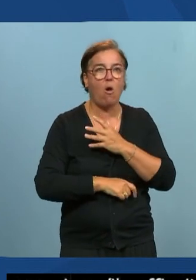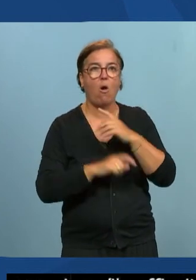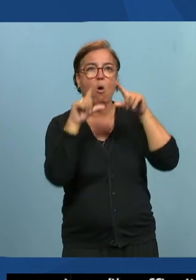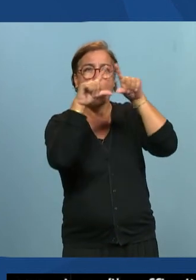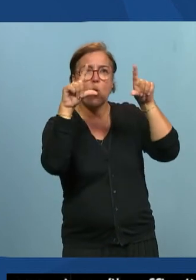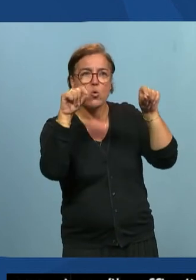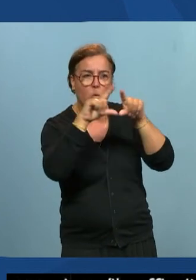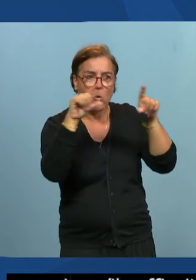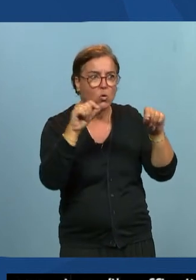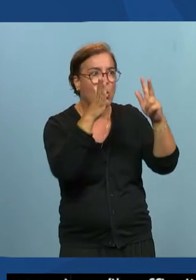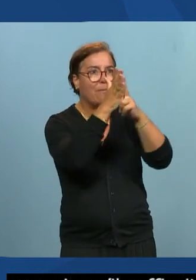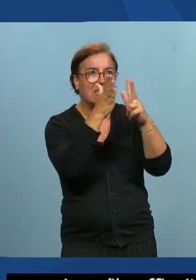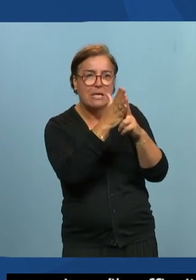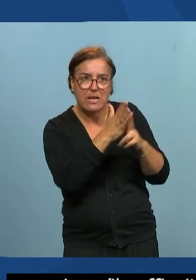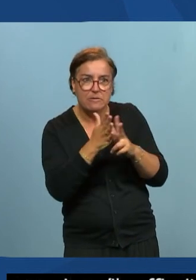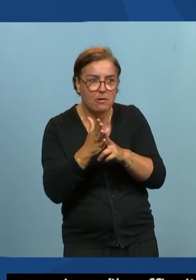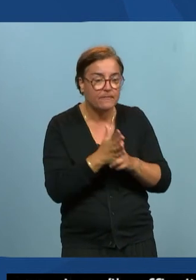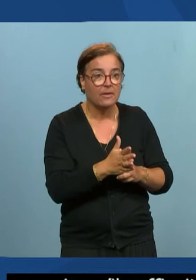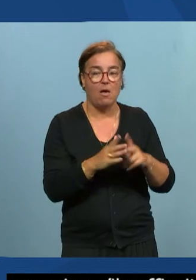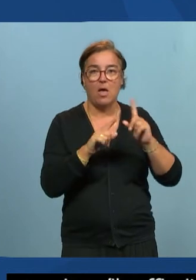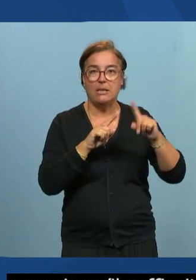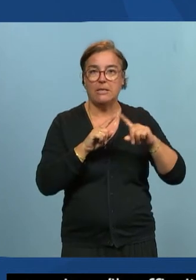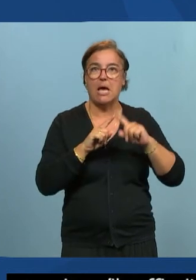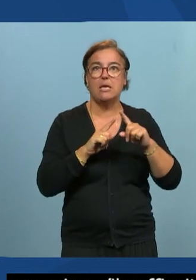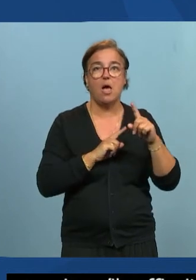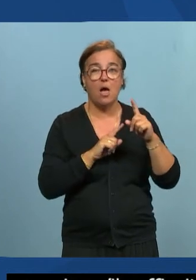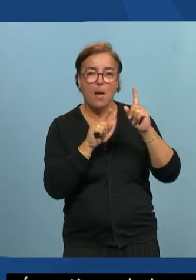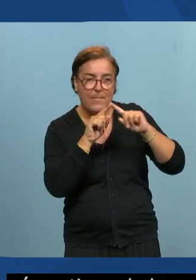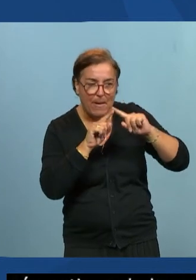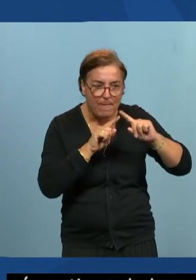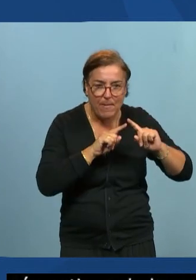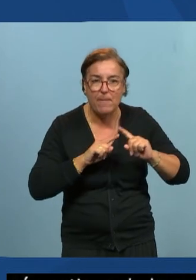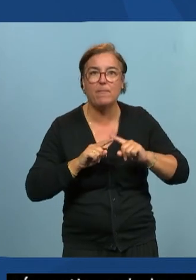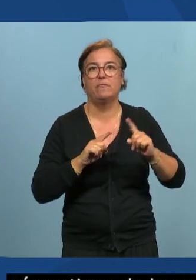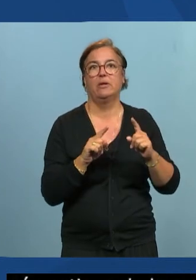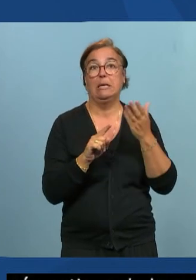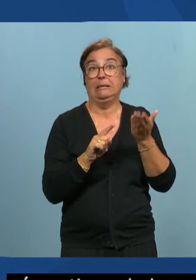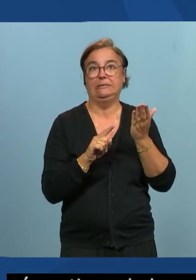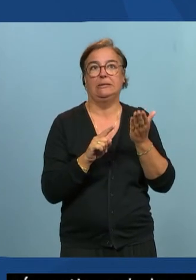que chaque bouton soit bien labellisé c'est des détails qui font toute la différence et c'est des détails en général qui se font en HTML